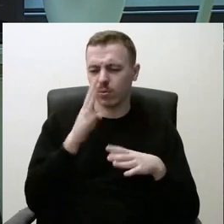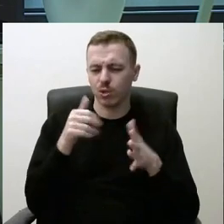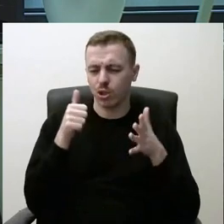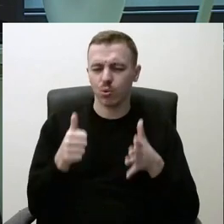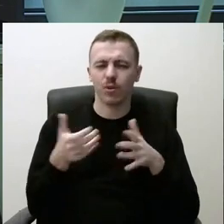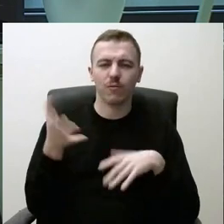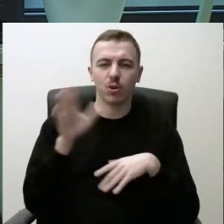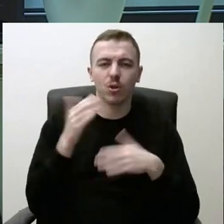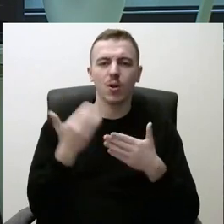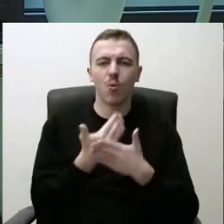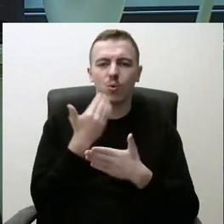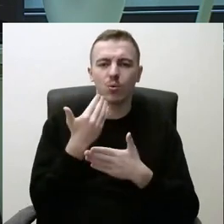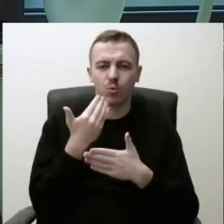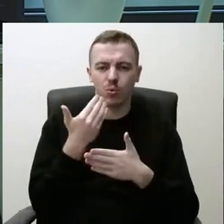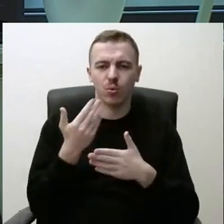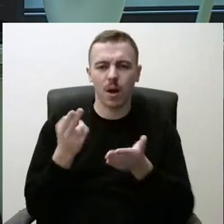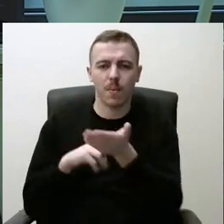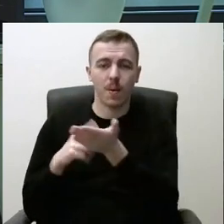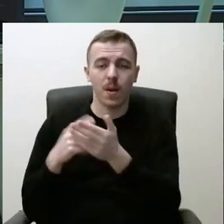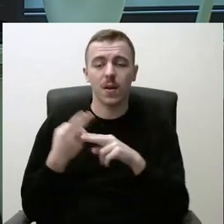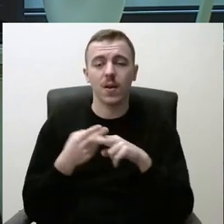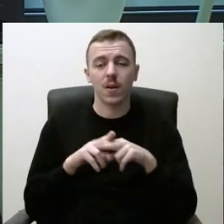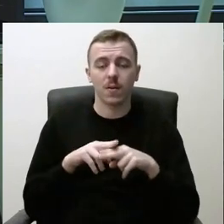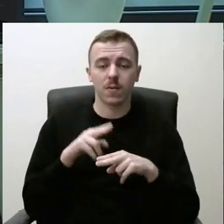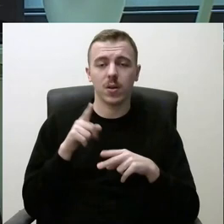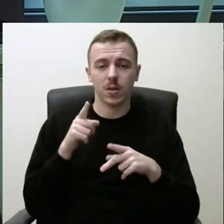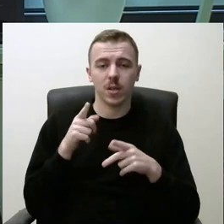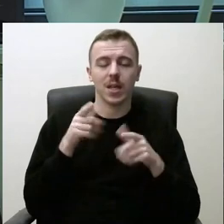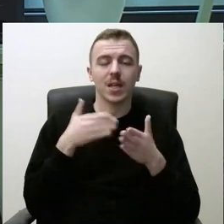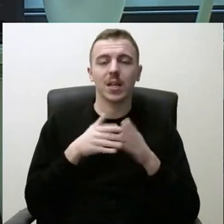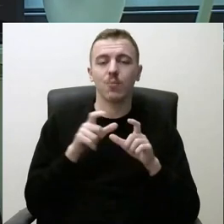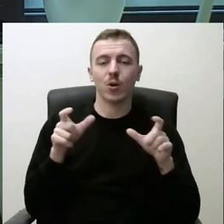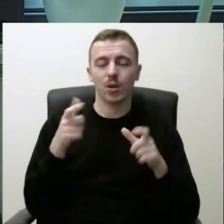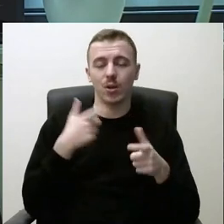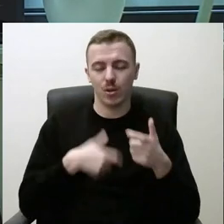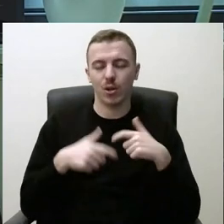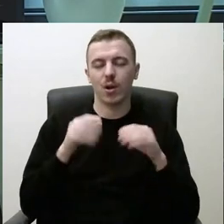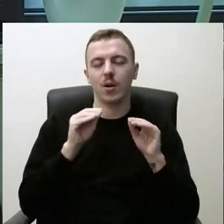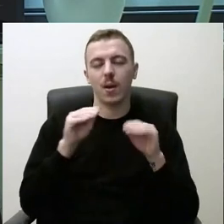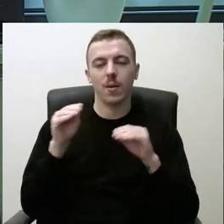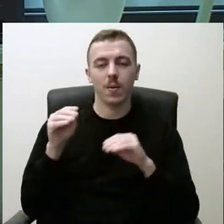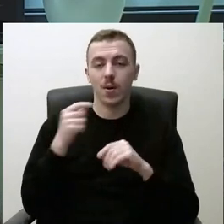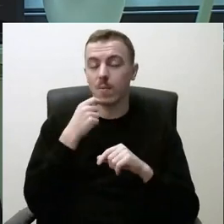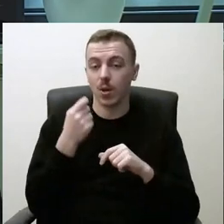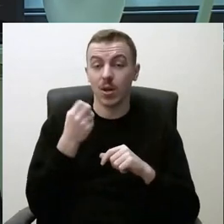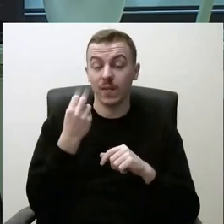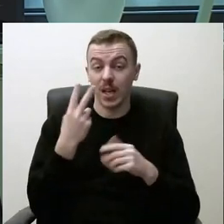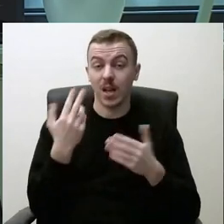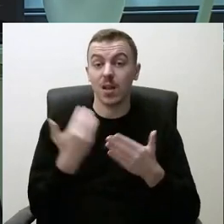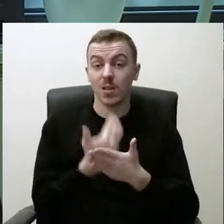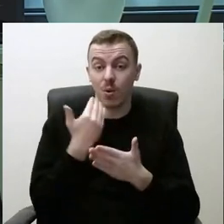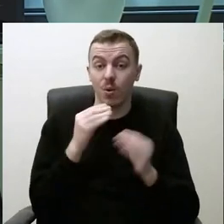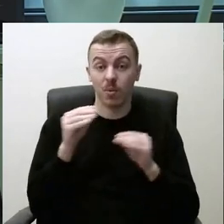naugiau gyvenvičių, tai iššokia iki mokyklinių augdymo, per metus padaryta yra 12 naujų vaikų darželių, ir tai dar